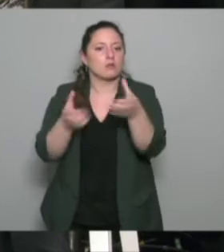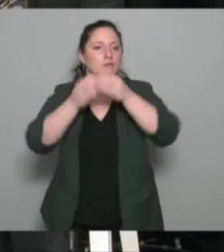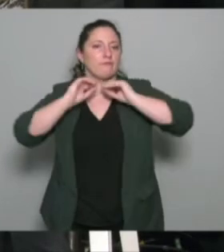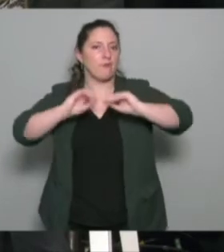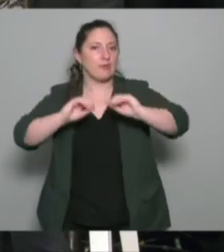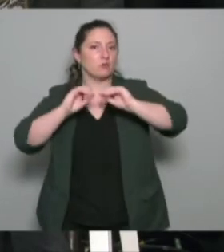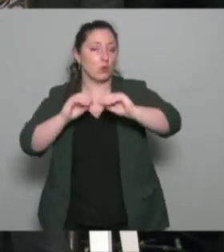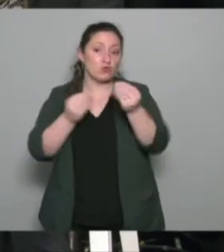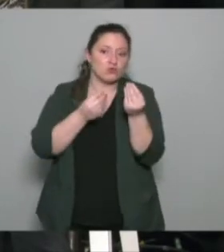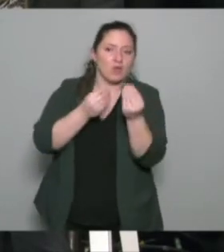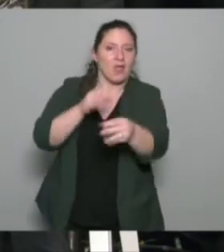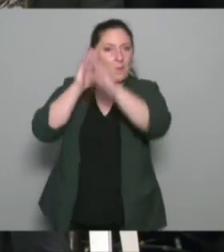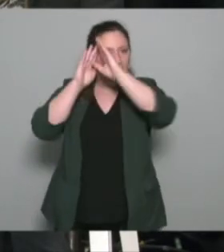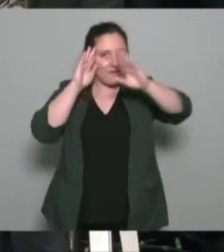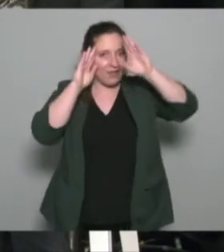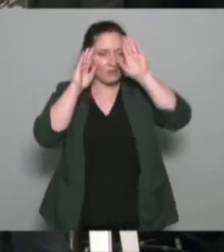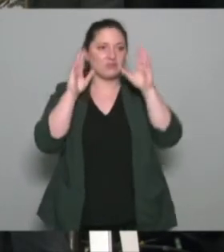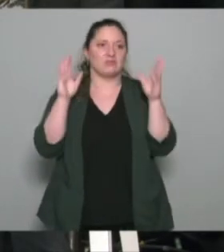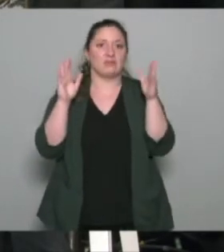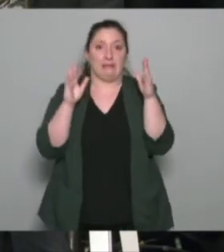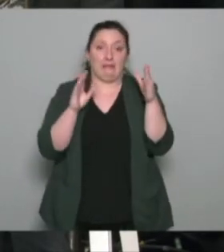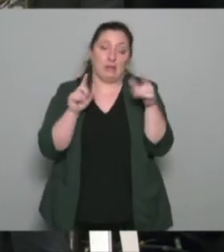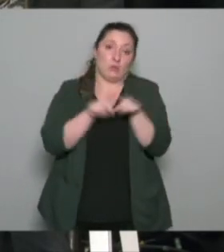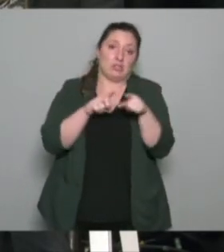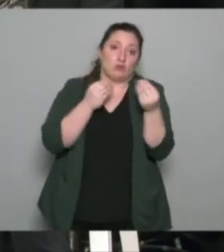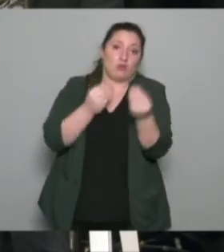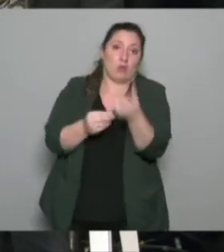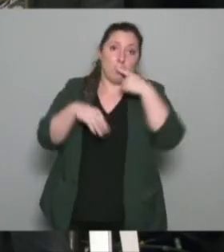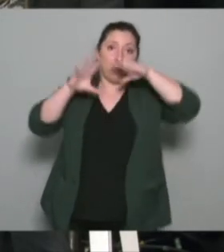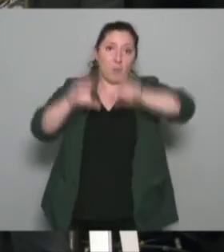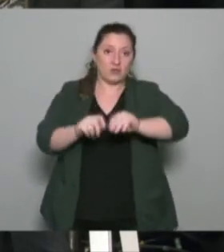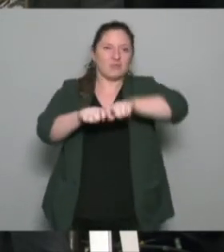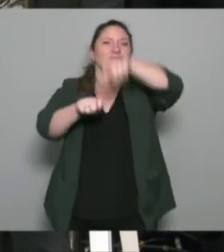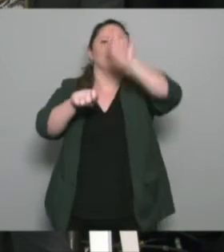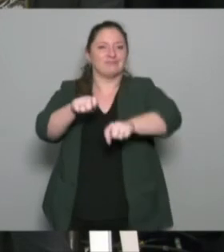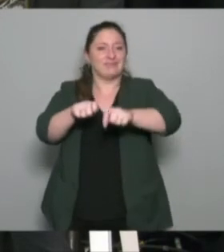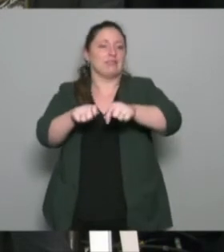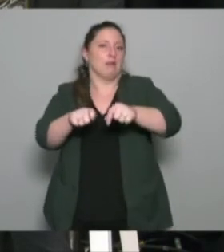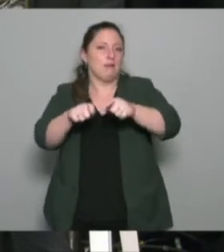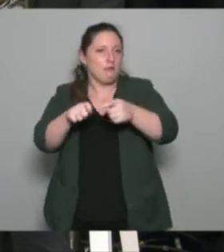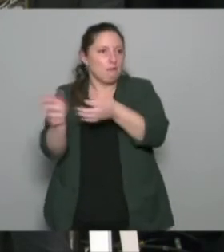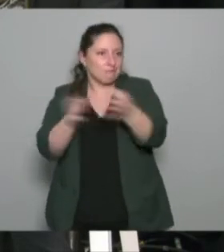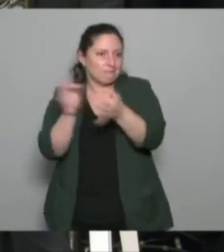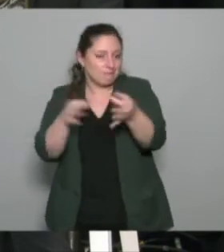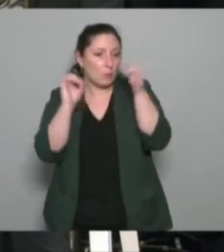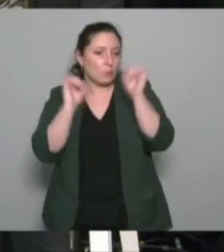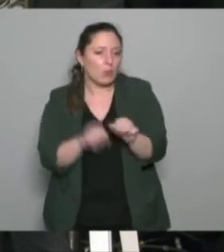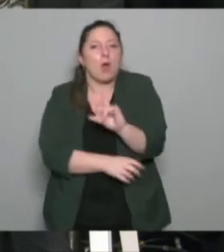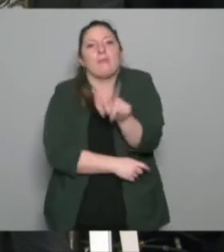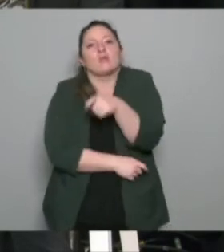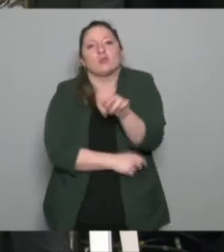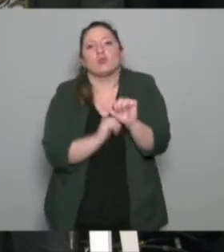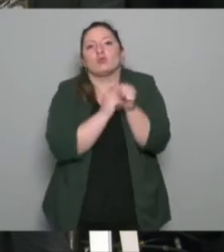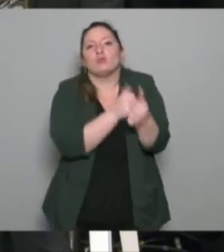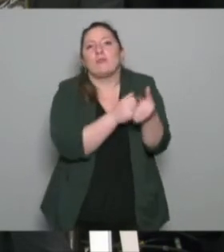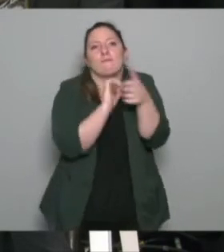fonction d'éducateur permet aussi la pérennisation de son poste et les formations fédérales aujourd'hui elles sont alors c'est sous couvert des fédérations des